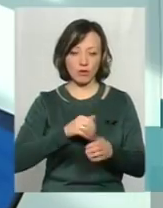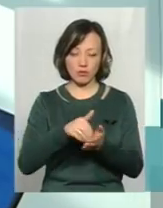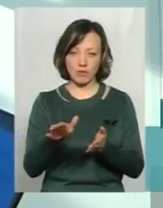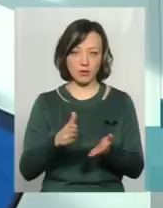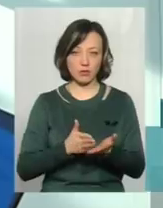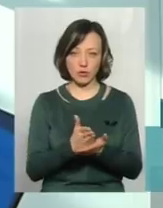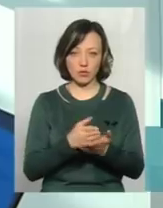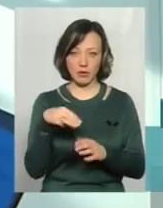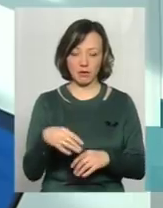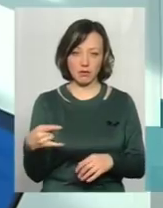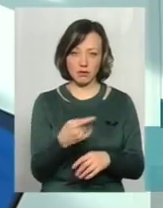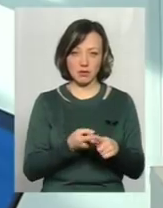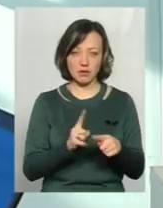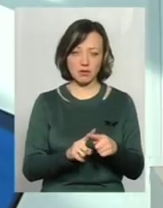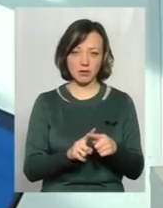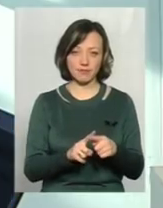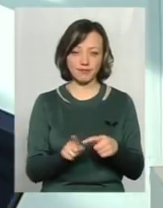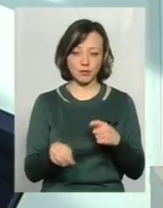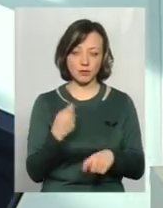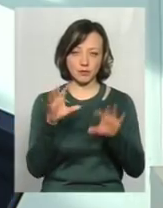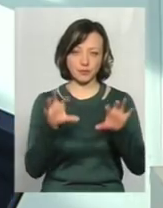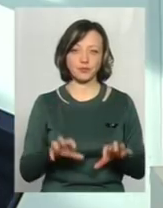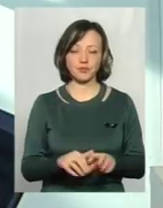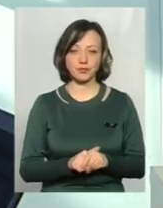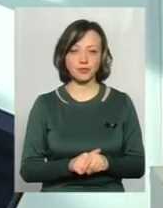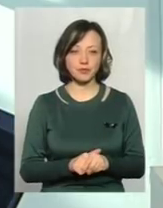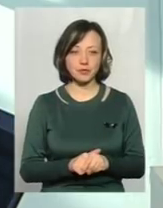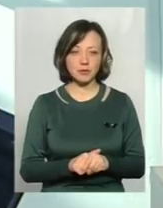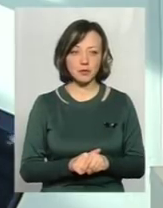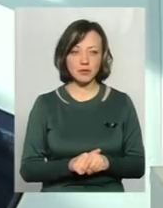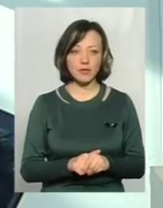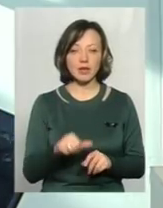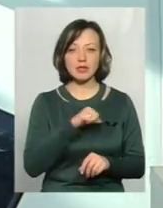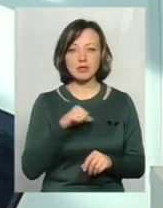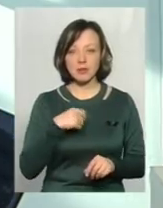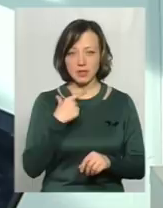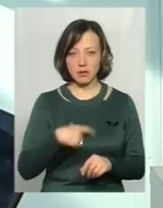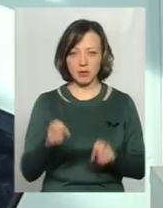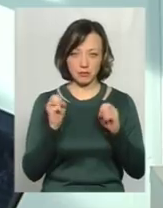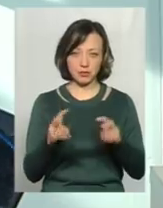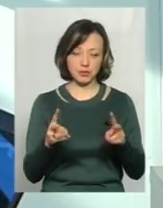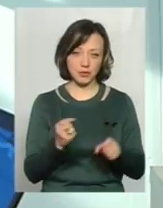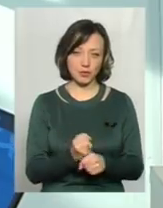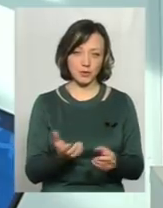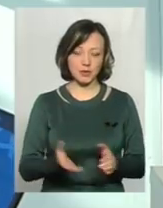даного транспортного засобу та водія, тому що вони самі себе наражають на небезпеку.